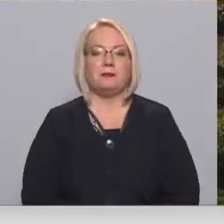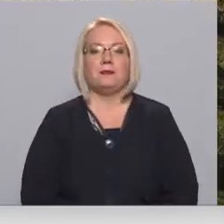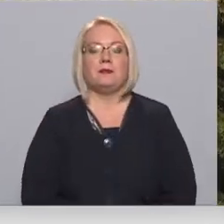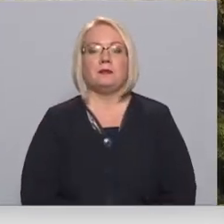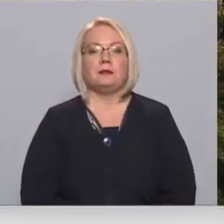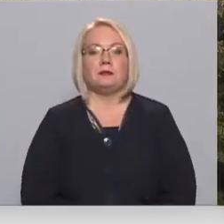TV9 Pakalni.